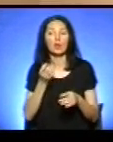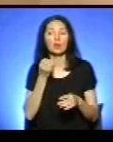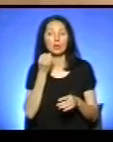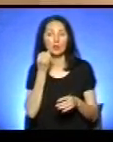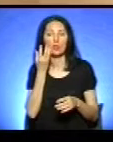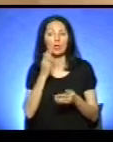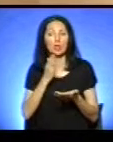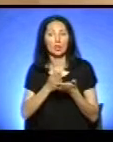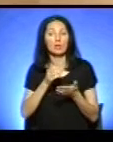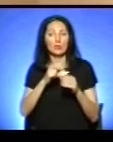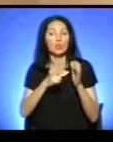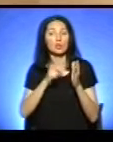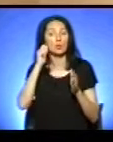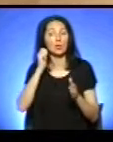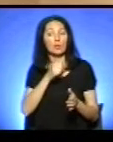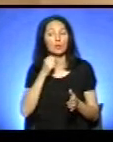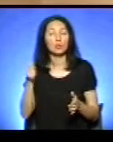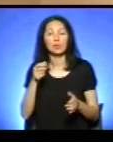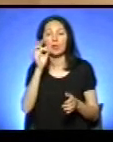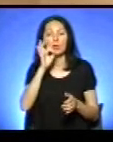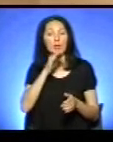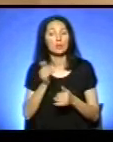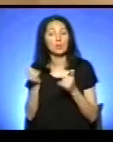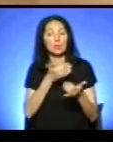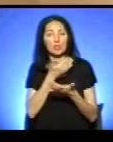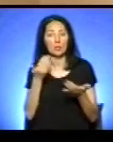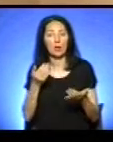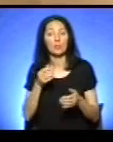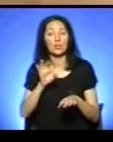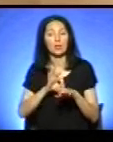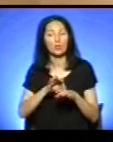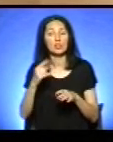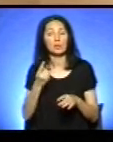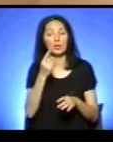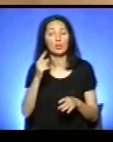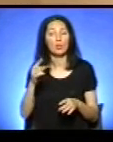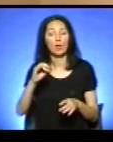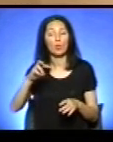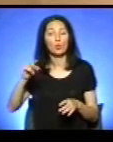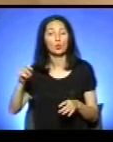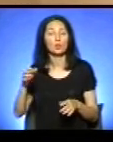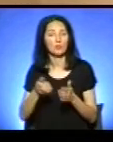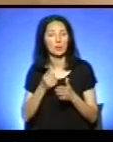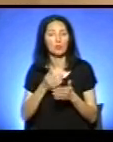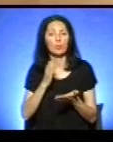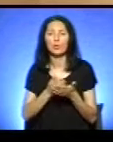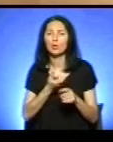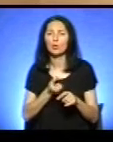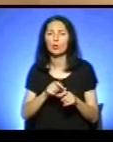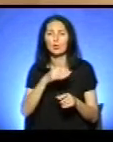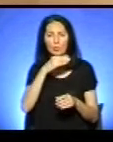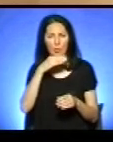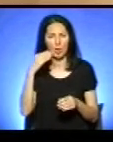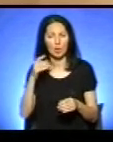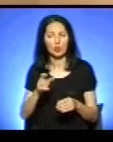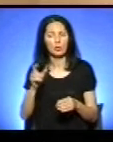лікарі і пацієнти, пацієнтів з первинними імунодефіцитами, іншими, тому що їх на сьогоднішній день є дуже багато,